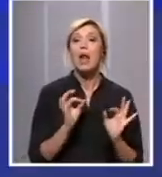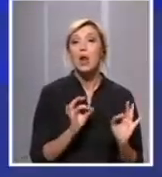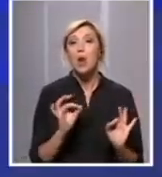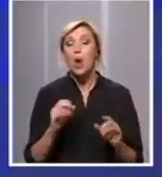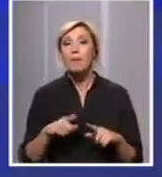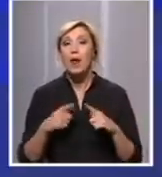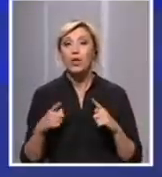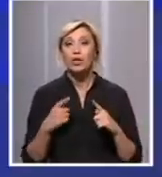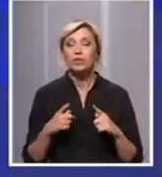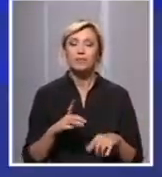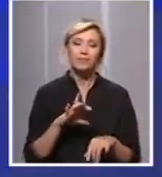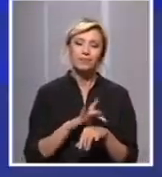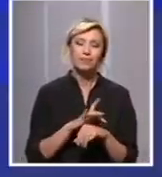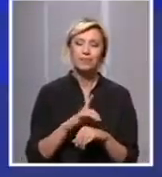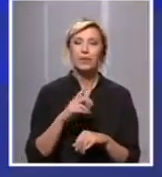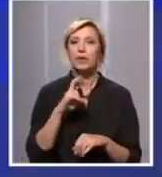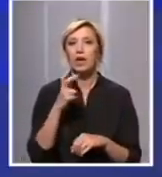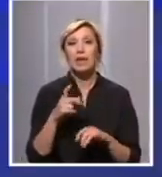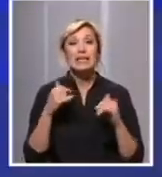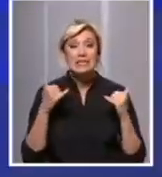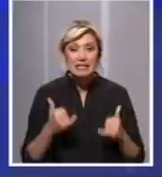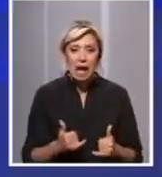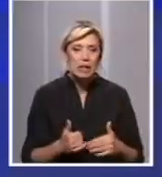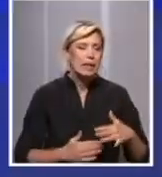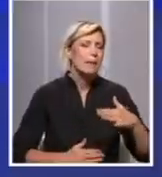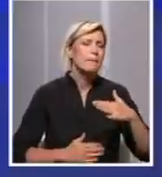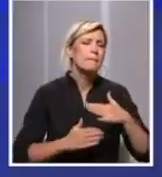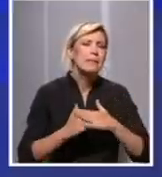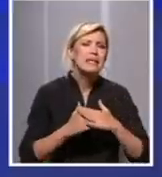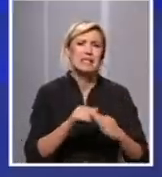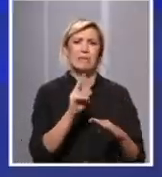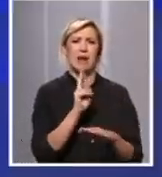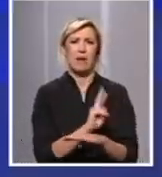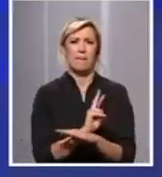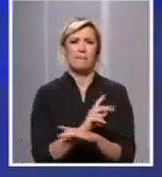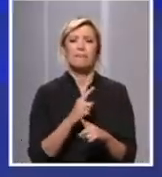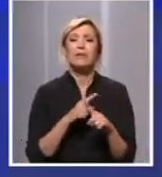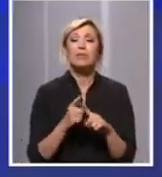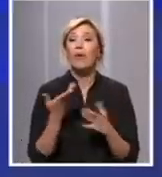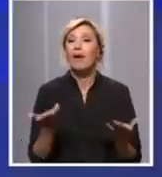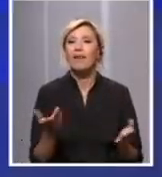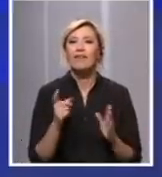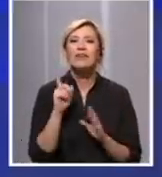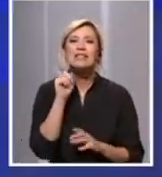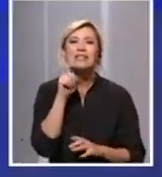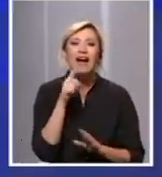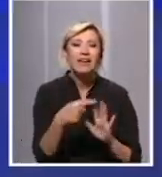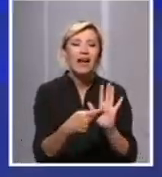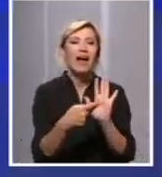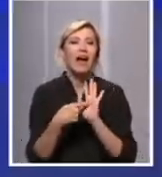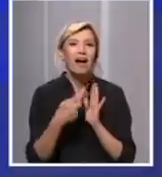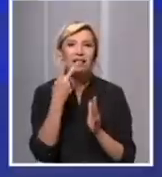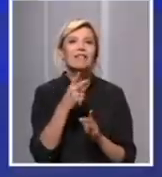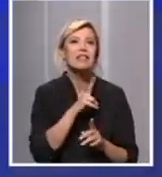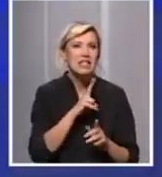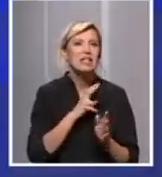da maksimalan stepen predustrožnosti imamo jer nam je virus svakodnevno nam pokazuje da je tu. Ako